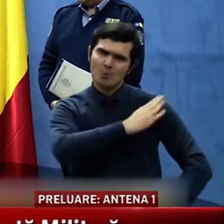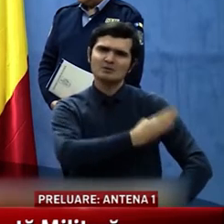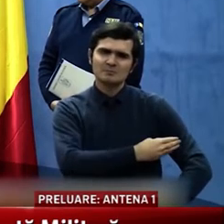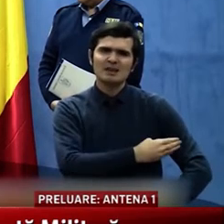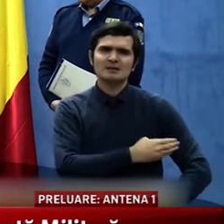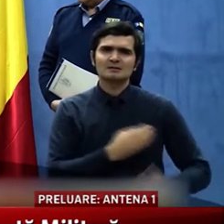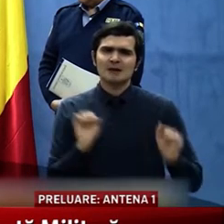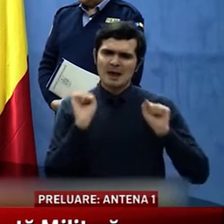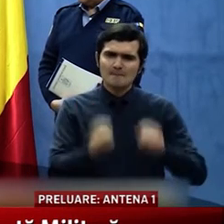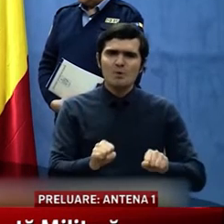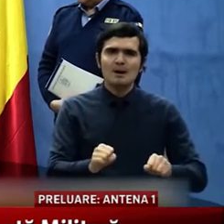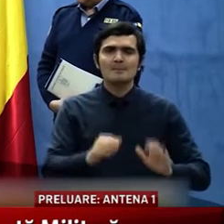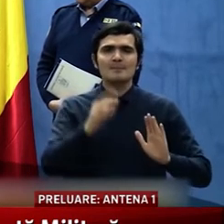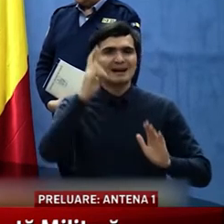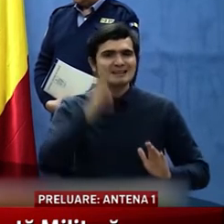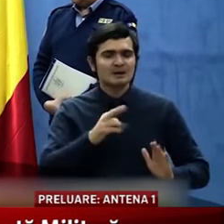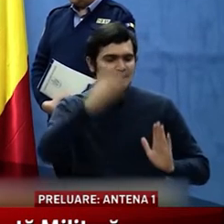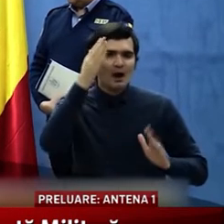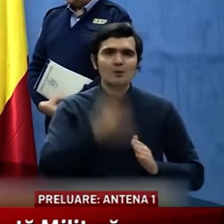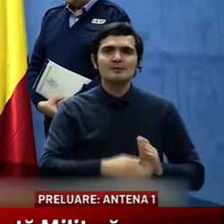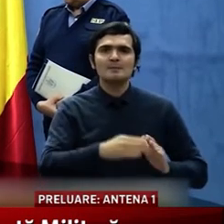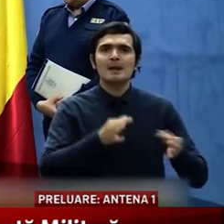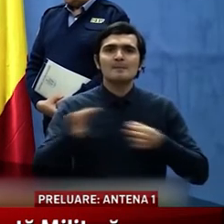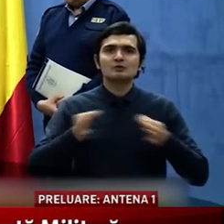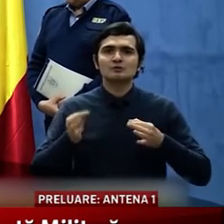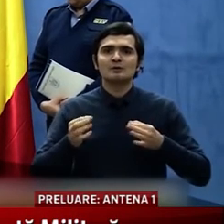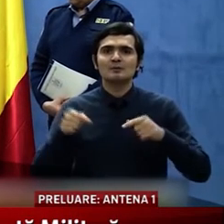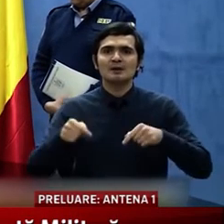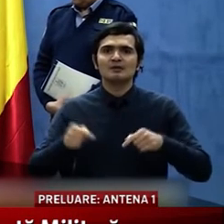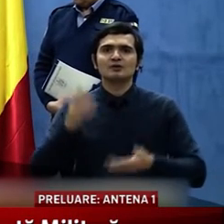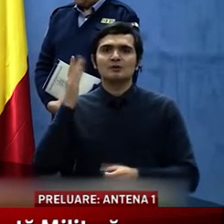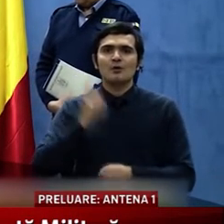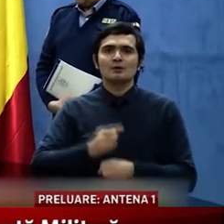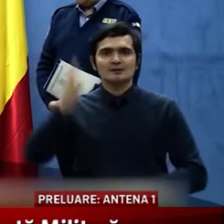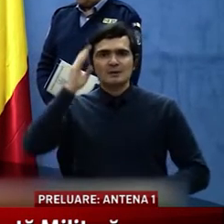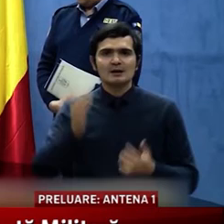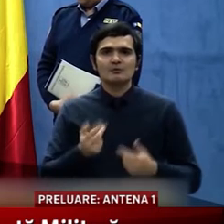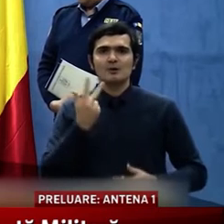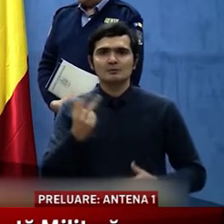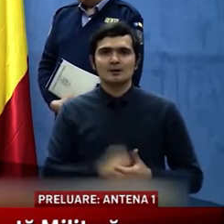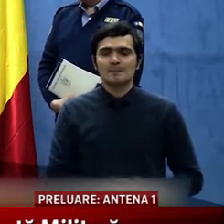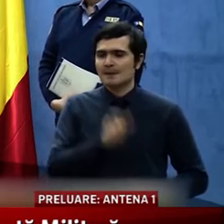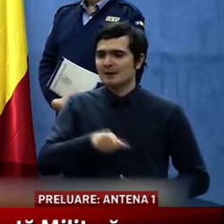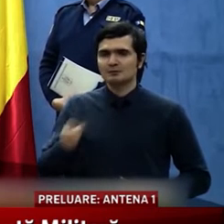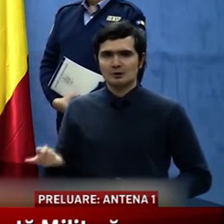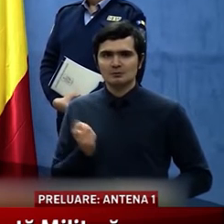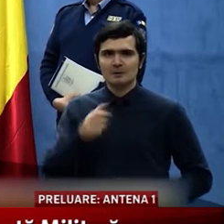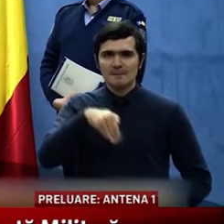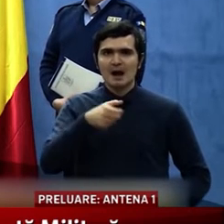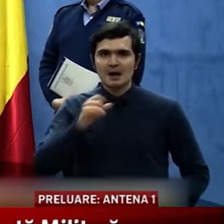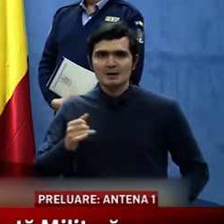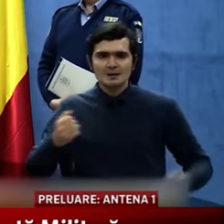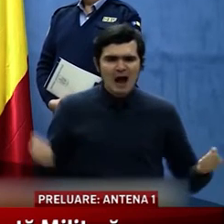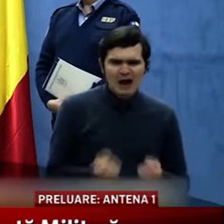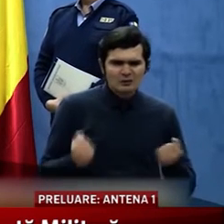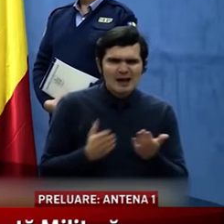respectarea ultimilor măsuri dispuse prin Ordonanța Militară numărul 3. Personalul Ministerului Afacerilor Interne acționează